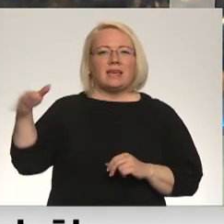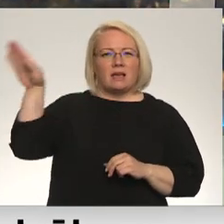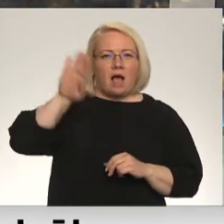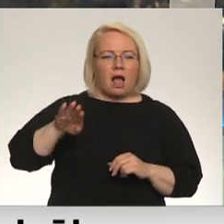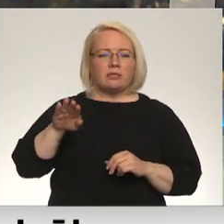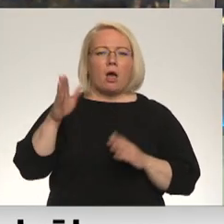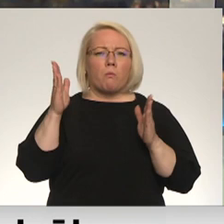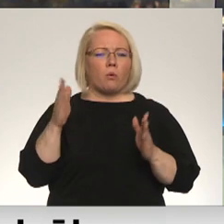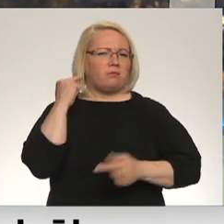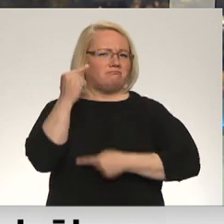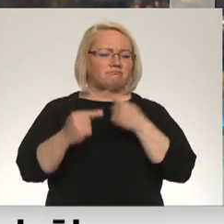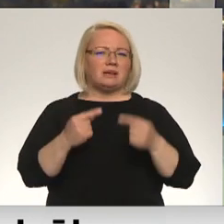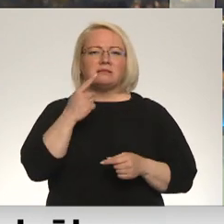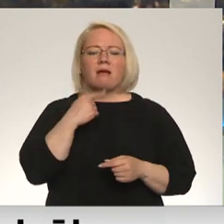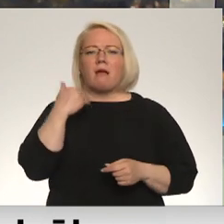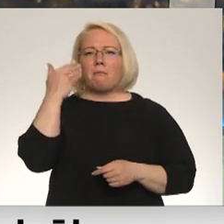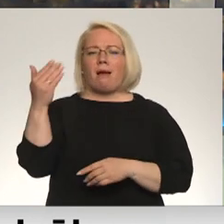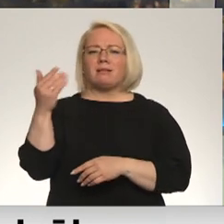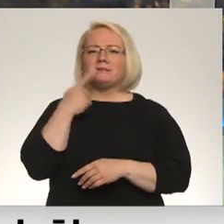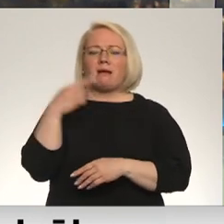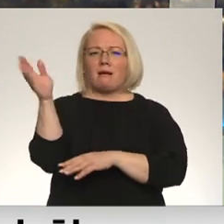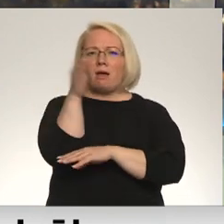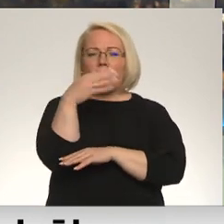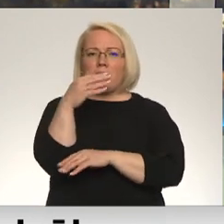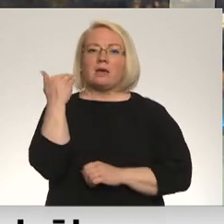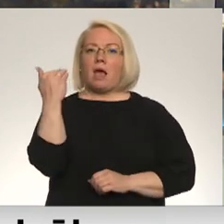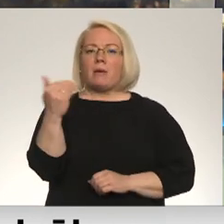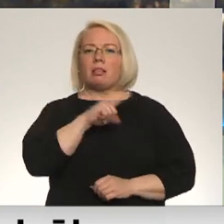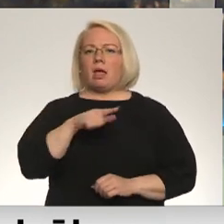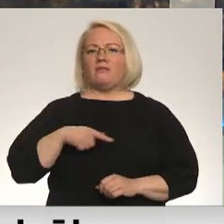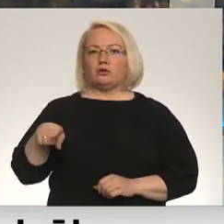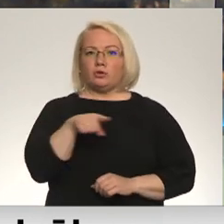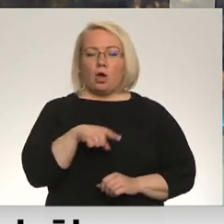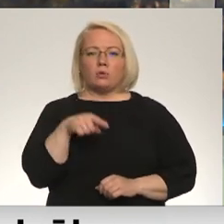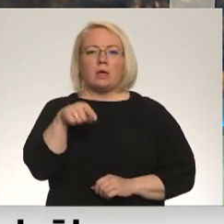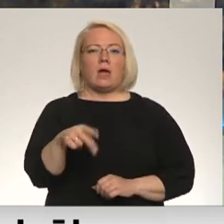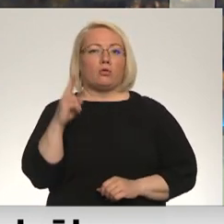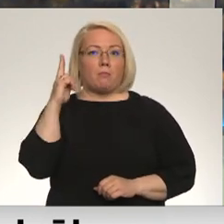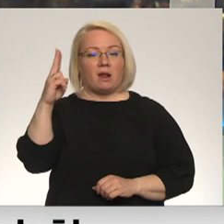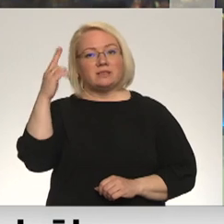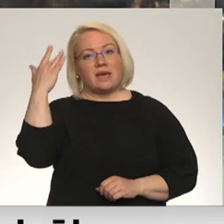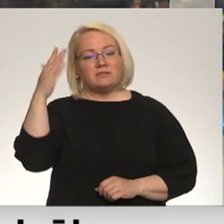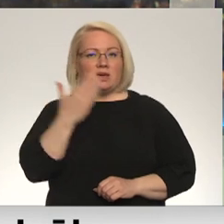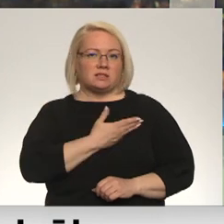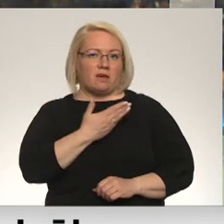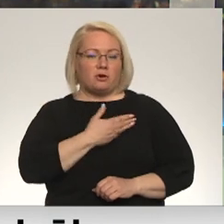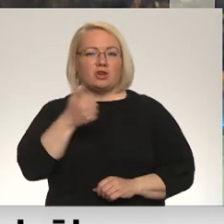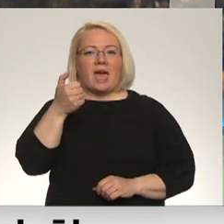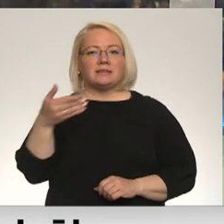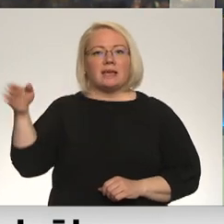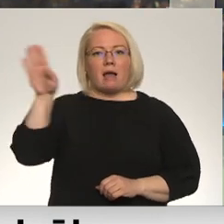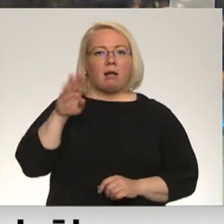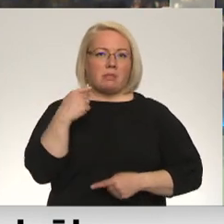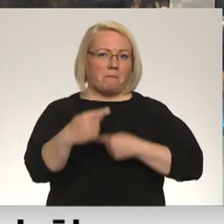plīvot uz sarkam, balts sarkanais karoks tam jāpieder Latviešu tautai. Ar šādu pārliecībā esveidzīvojušie Gaiziņkalna